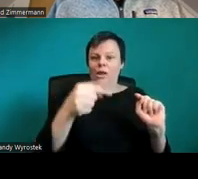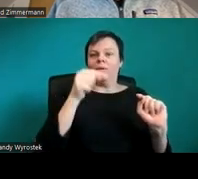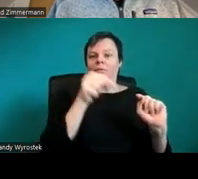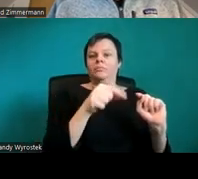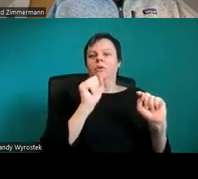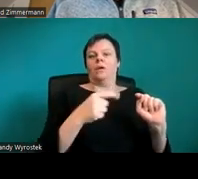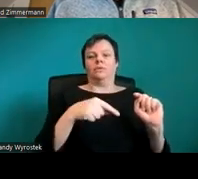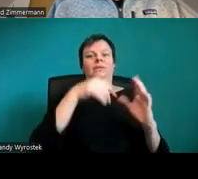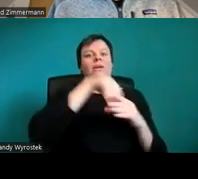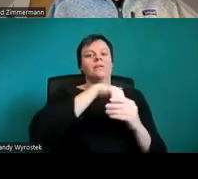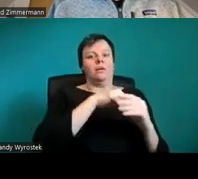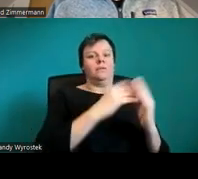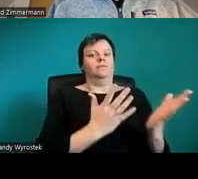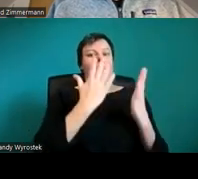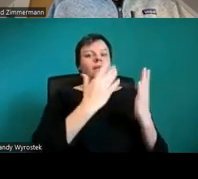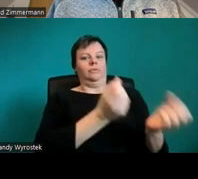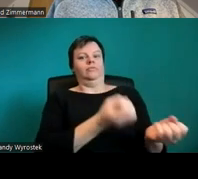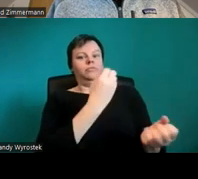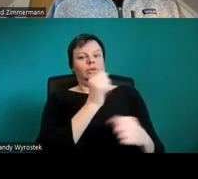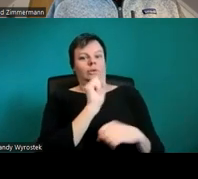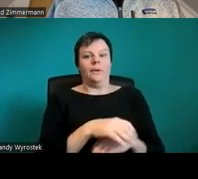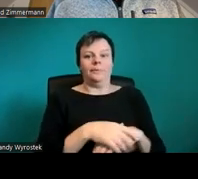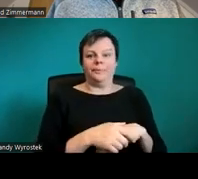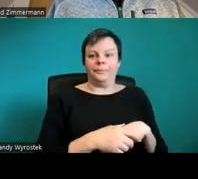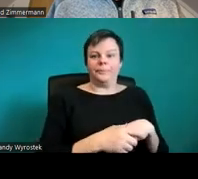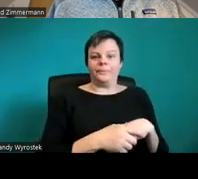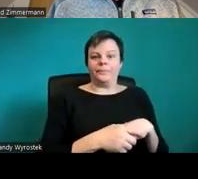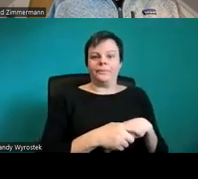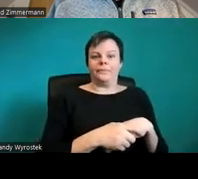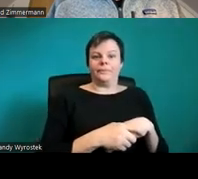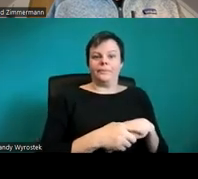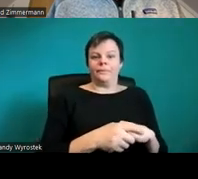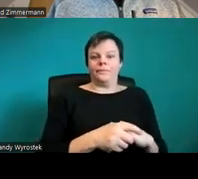Ja, und ich gehe jetzt rückwärts. Ich gehe jetzt praktisch rückwärts.